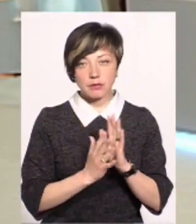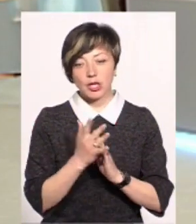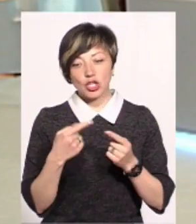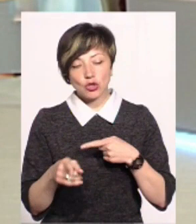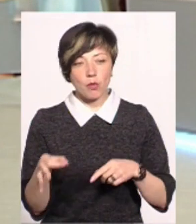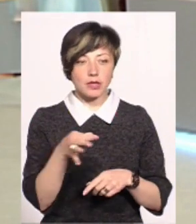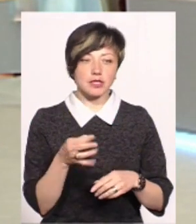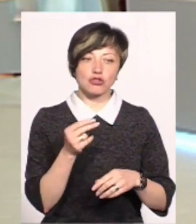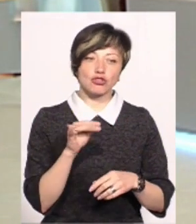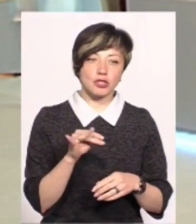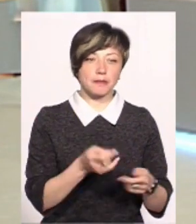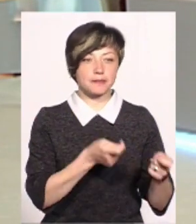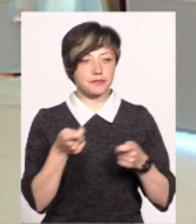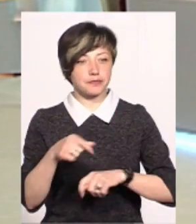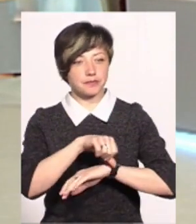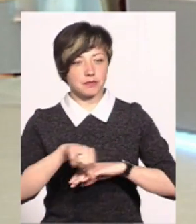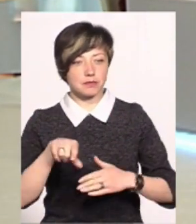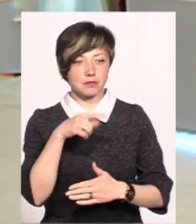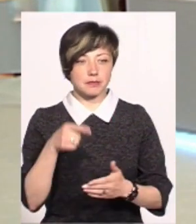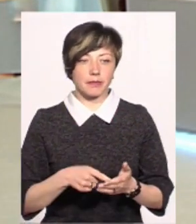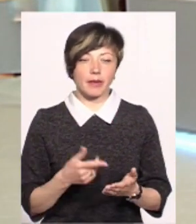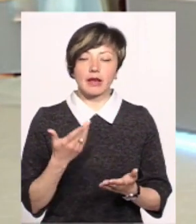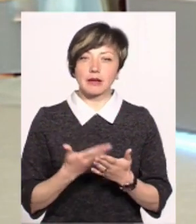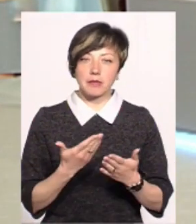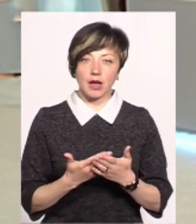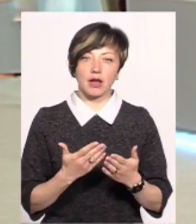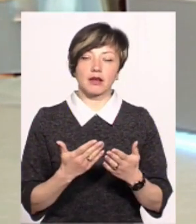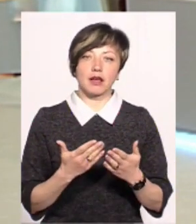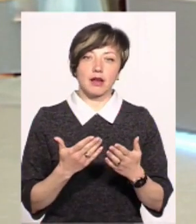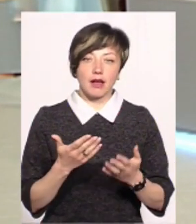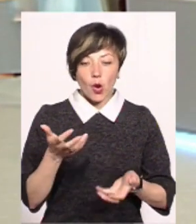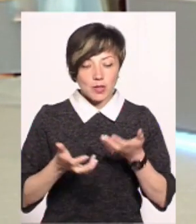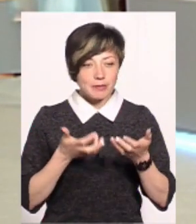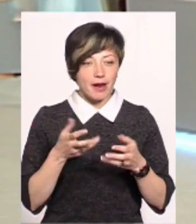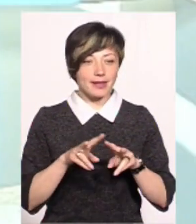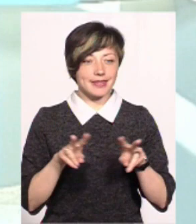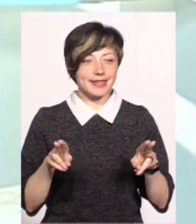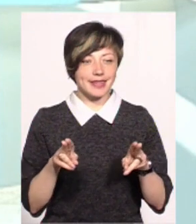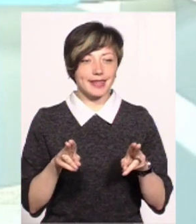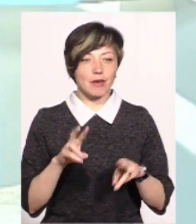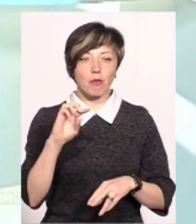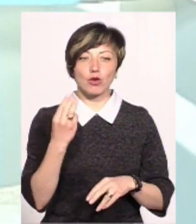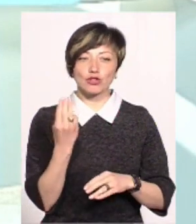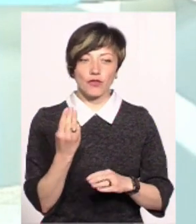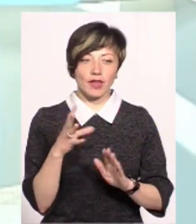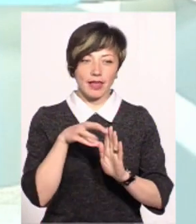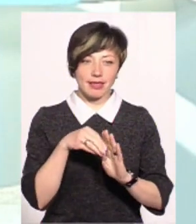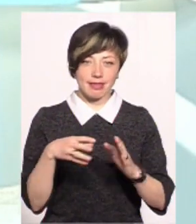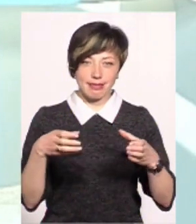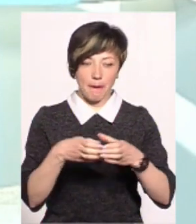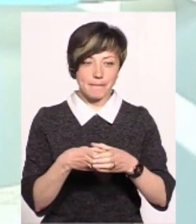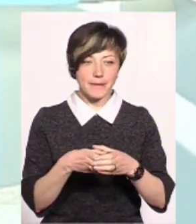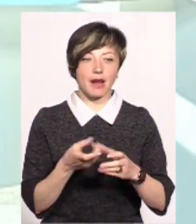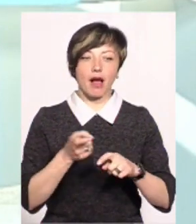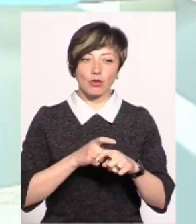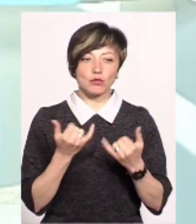з інших областей чи імпортовані? Ну, якщо взяти, розібрати саме такий борщовий набір, то почну з картоплі, то